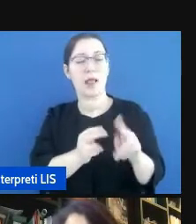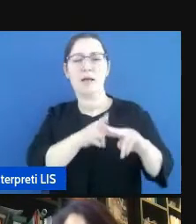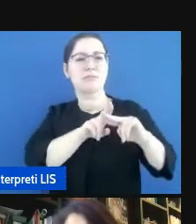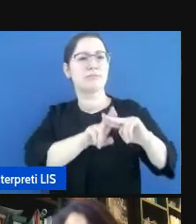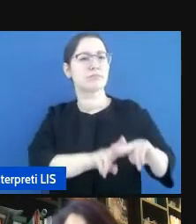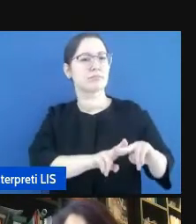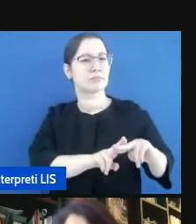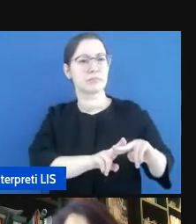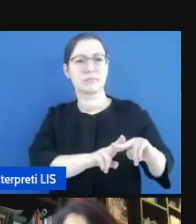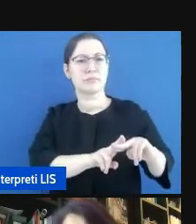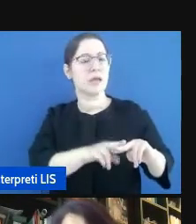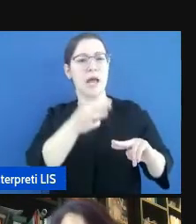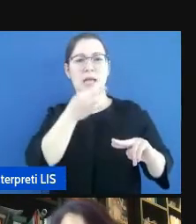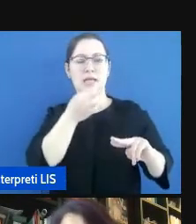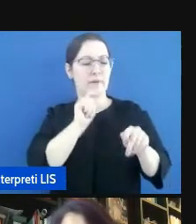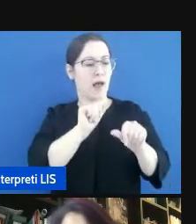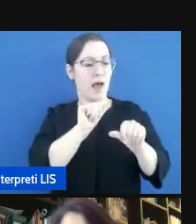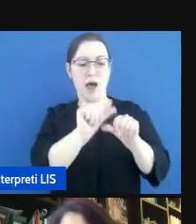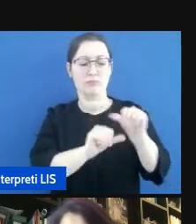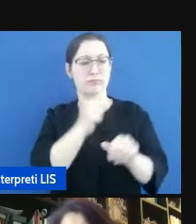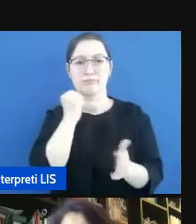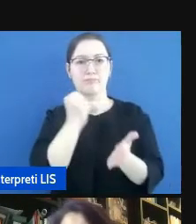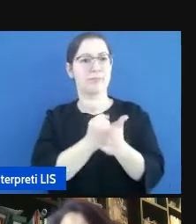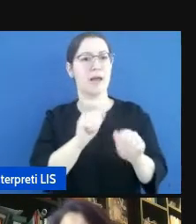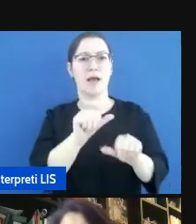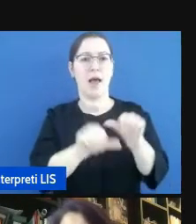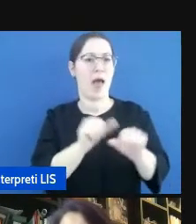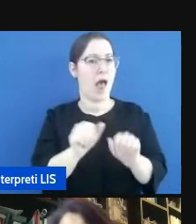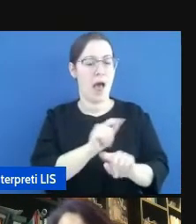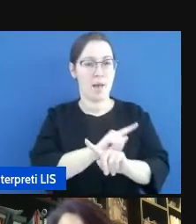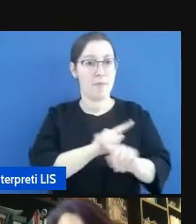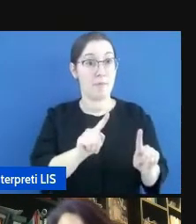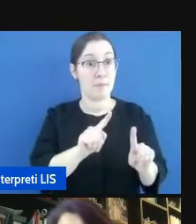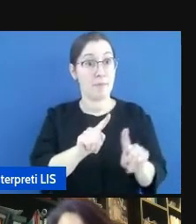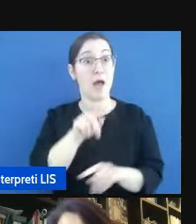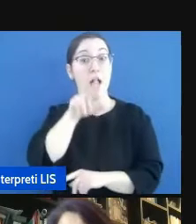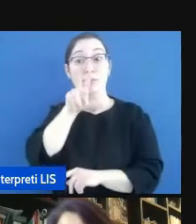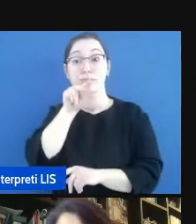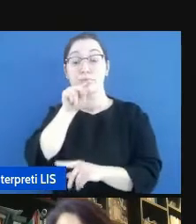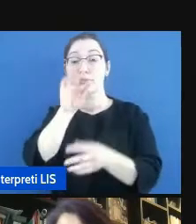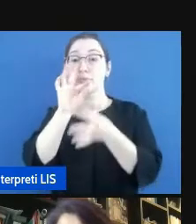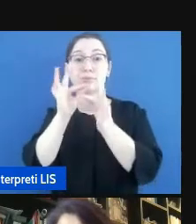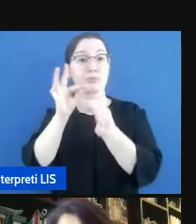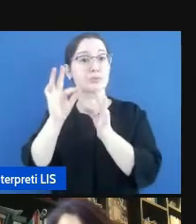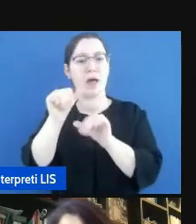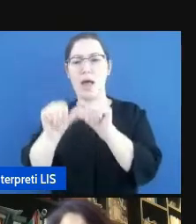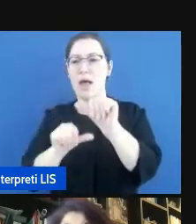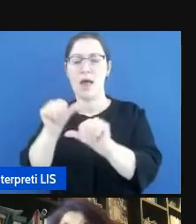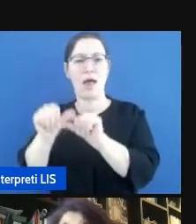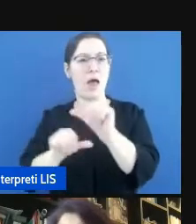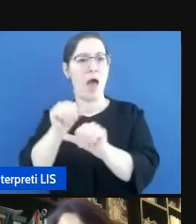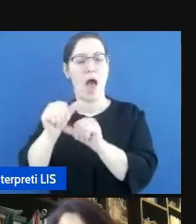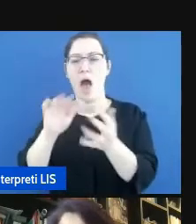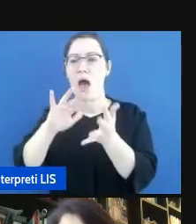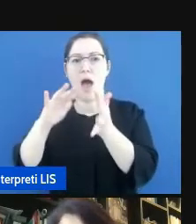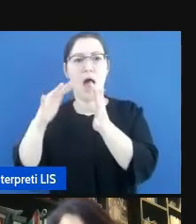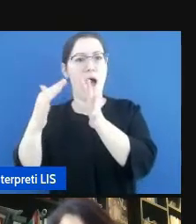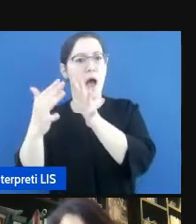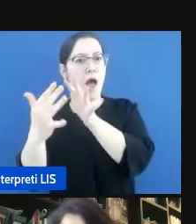ferma, immobile, mentre la lingua parlata è mobile, è in continua evoluzione, ma